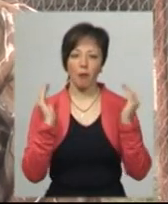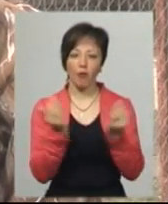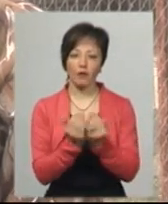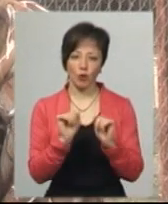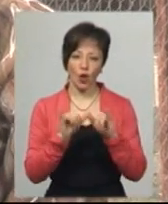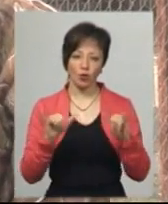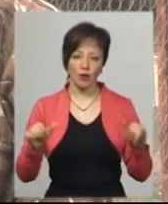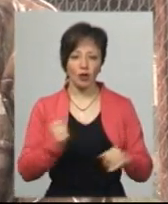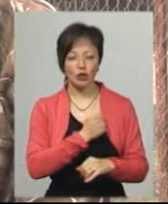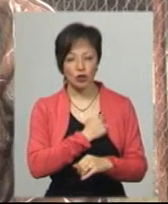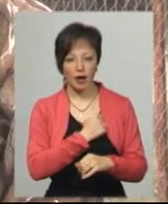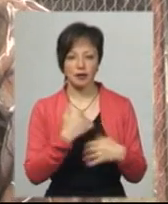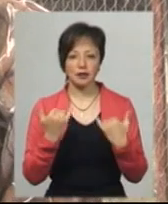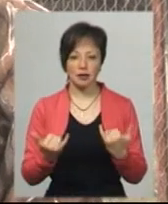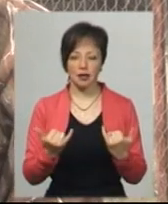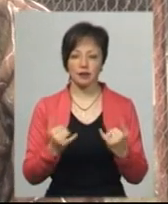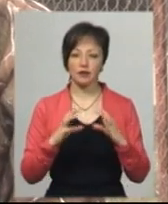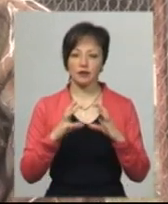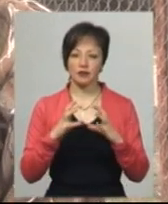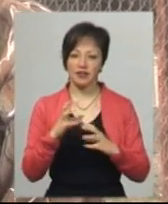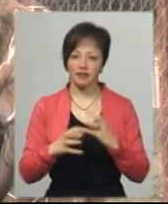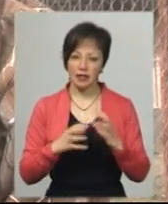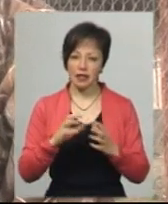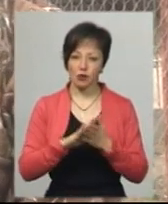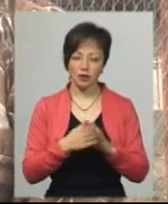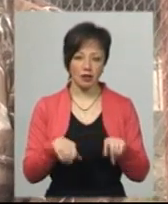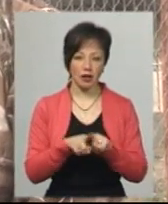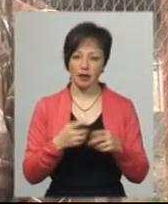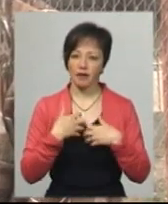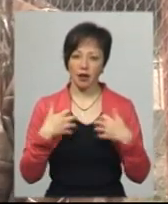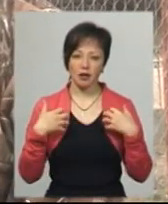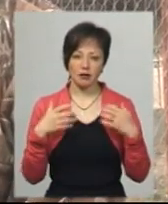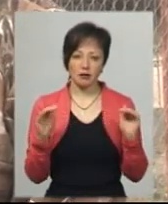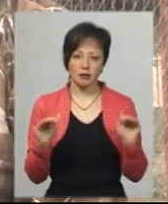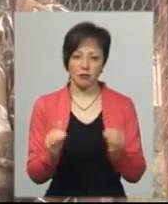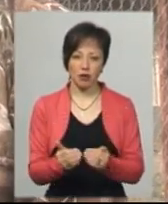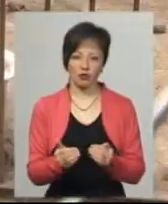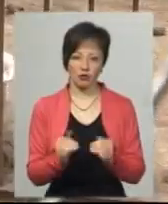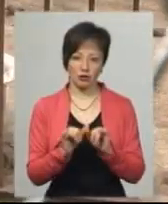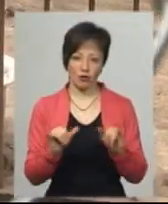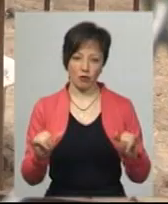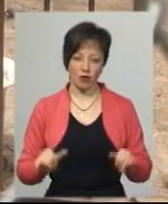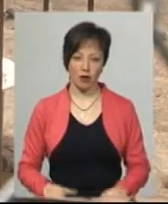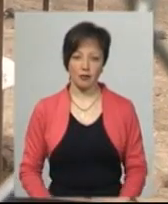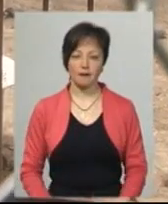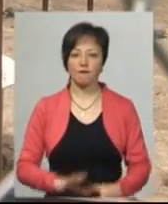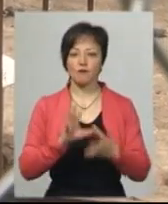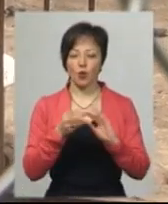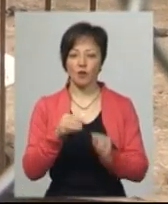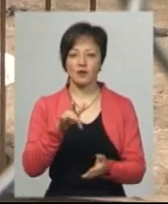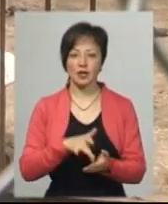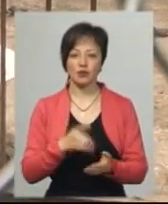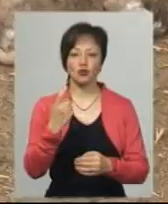розмножитися. На жаль, зараз в світі ситуація така, що дані тварини дуже зменшуються їхня популяція. Всього в центрі